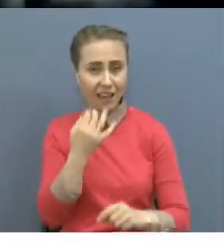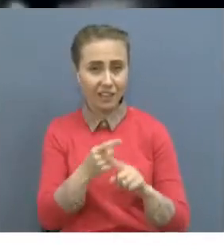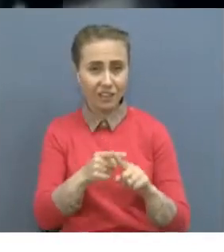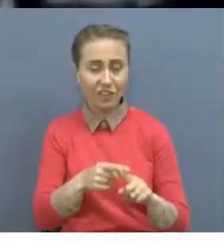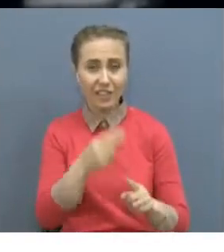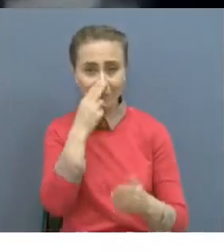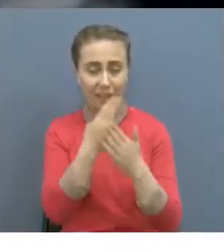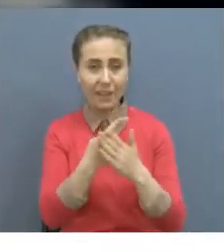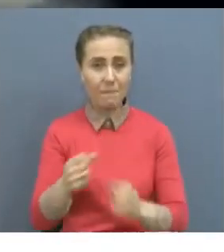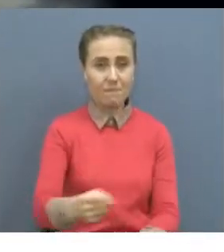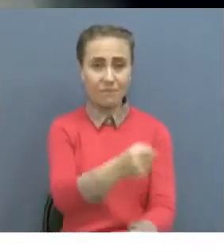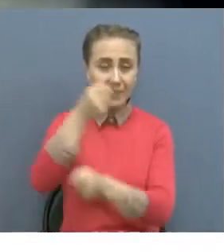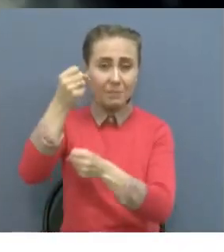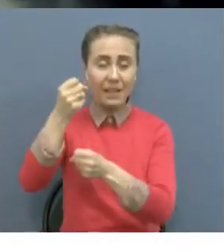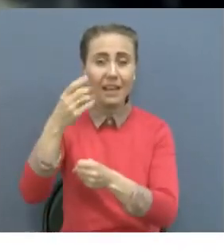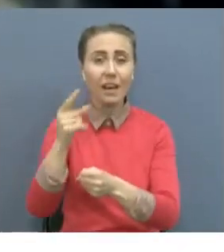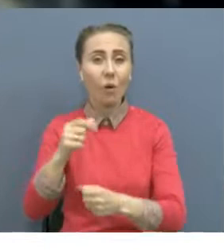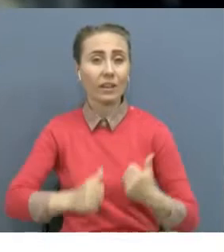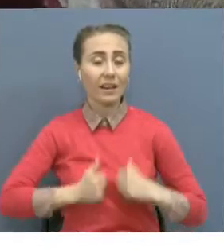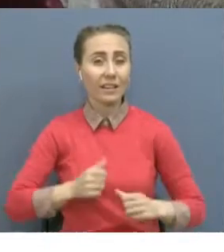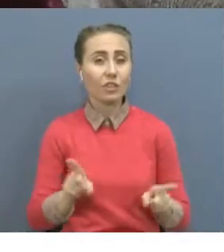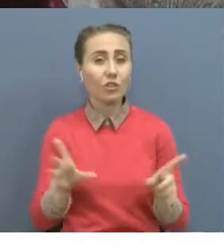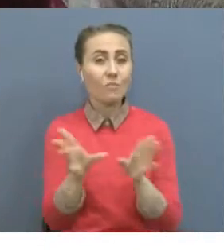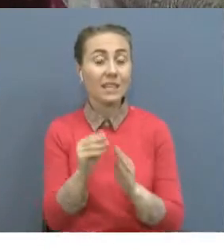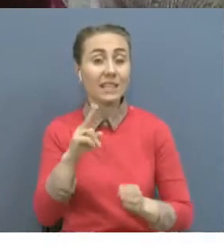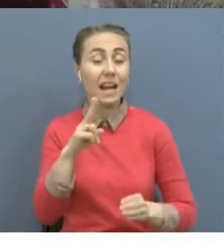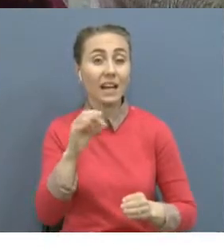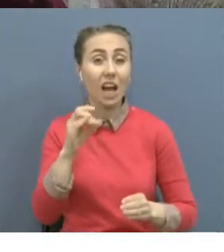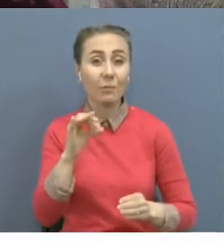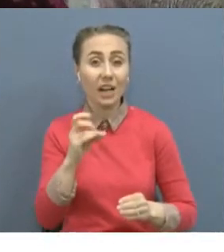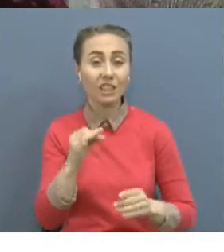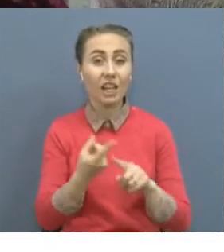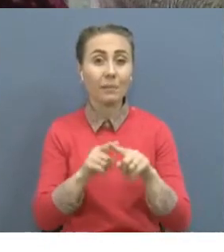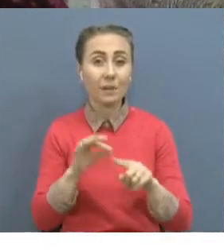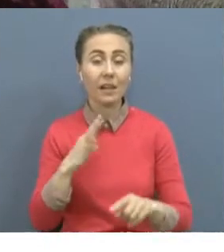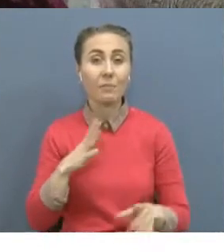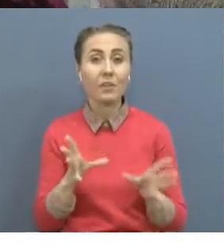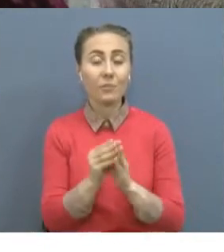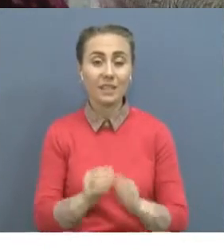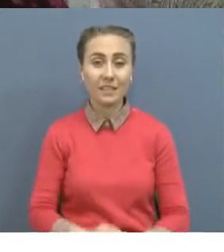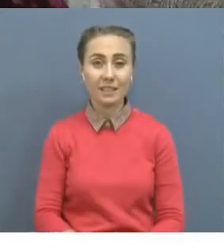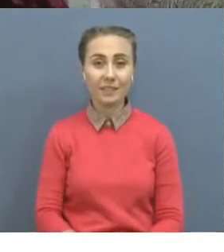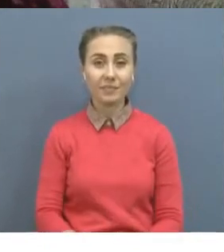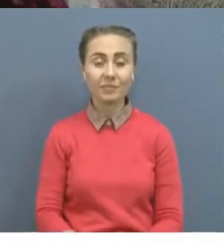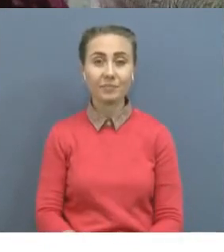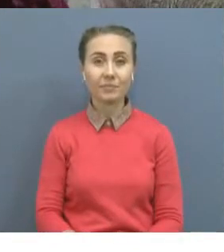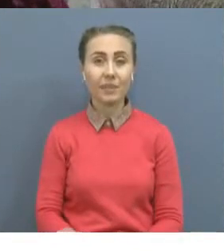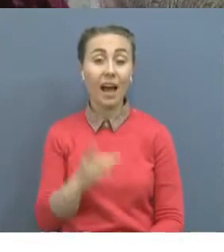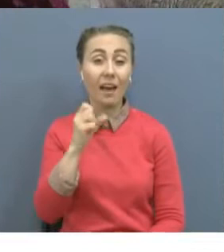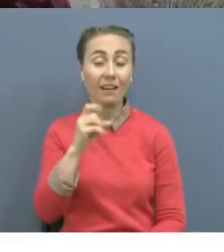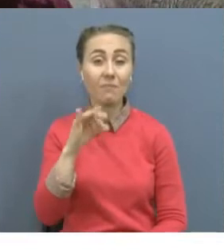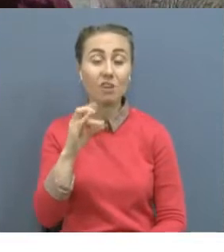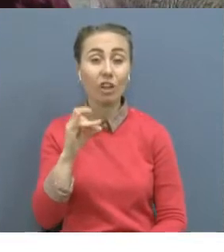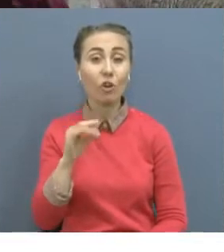Рахымжан Кошкарбаевпен бір полкта болғанын мақтан шетеді. Кошкарбаев Рахымжан командир жұмады болды сонда.